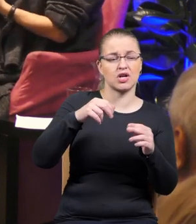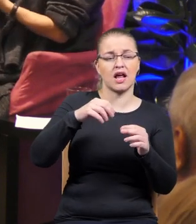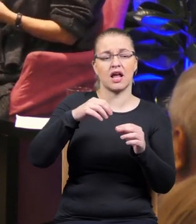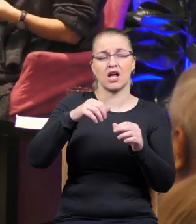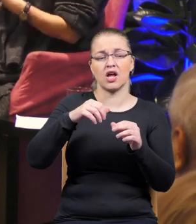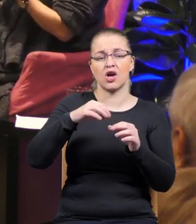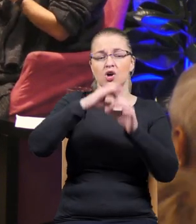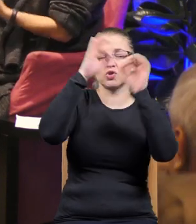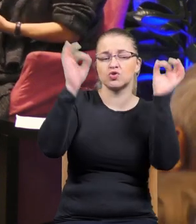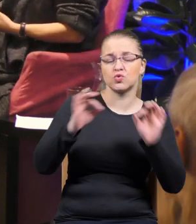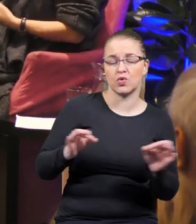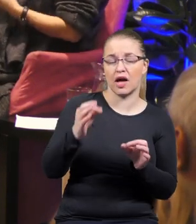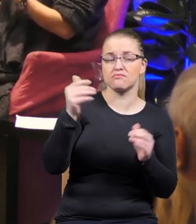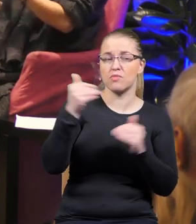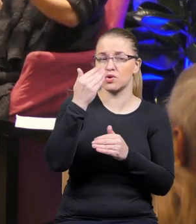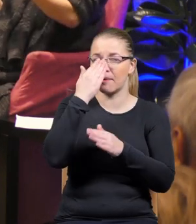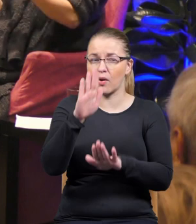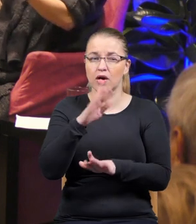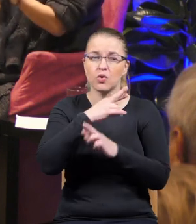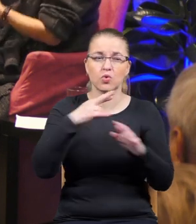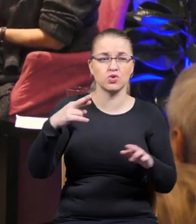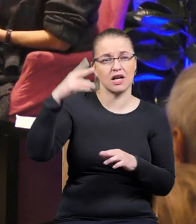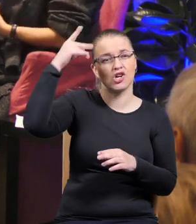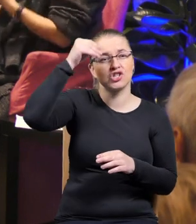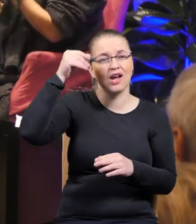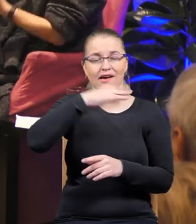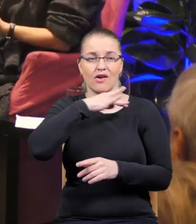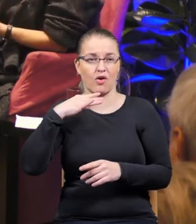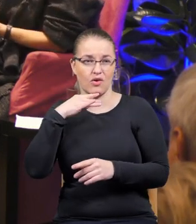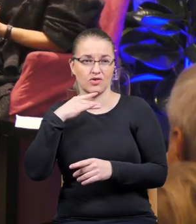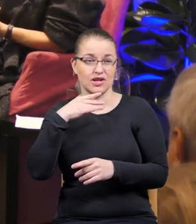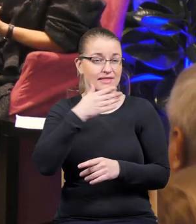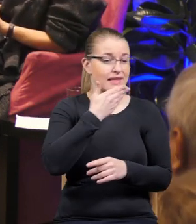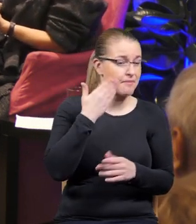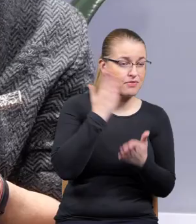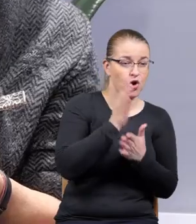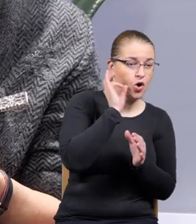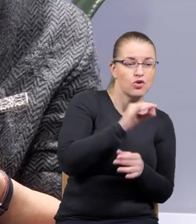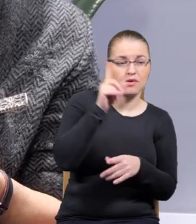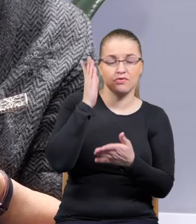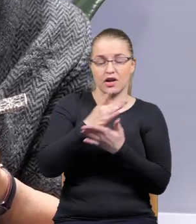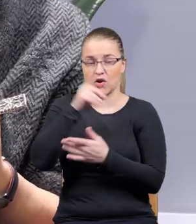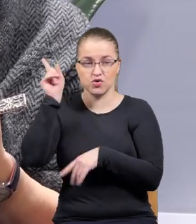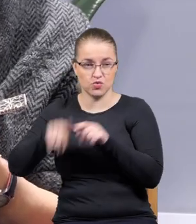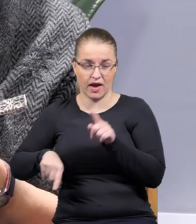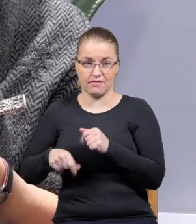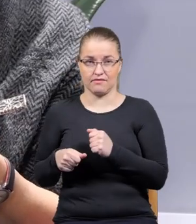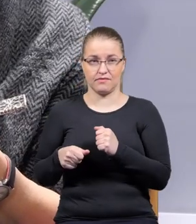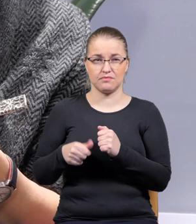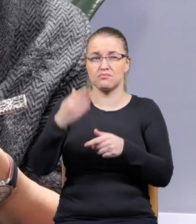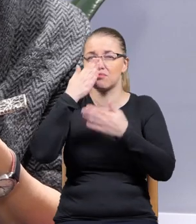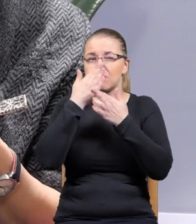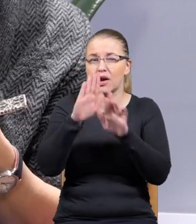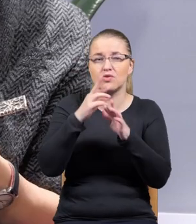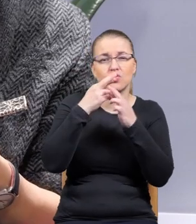jest miejsce na pokazanie ambiwalencji, pokazanie sprzeczności, paradoksów i pokazanie